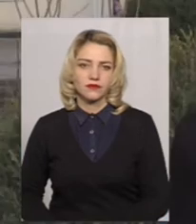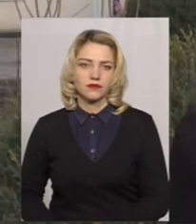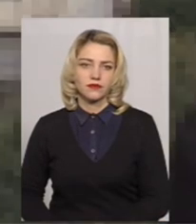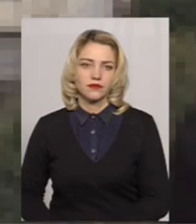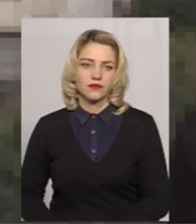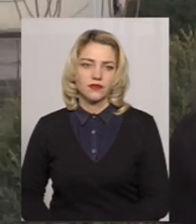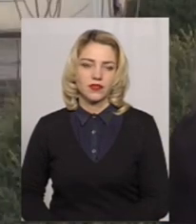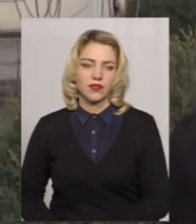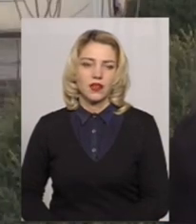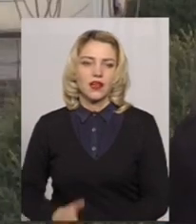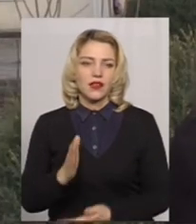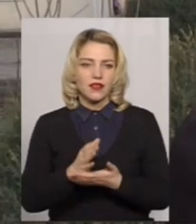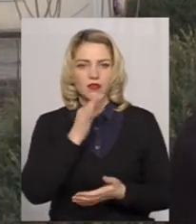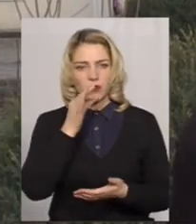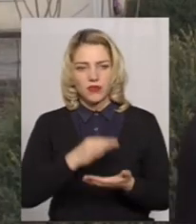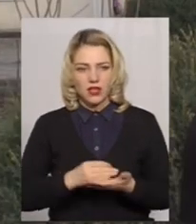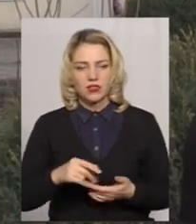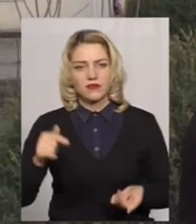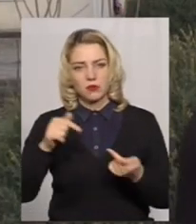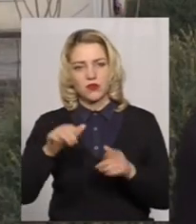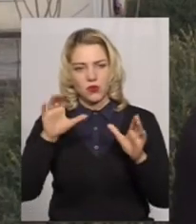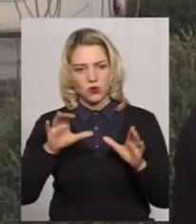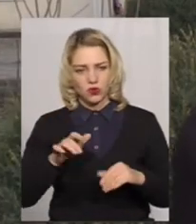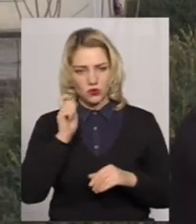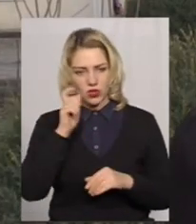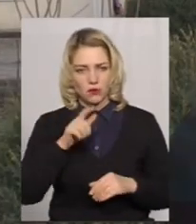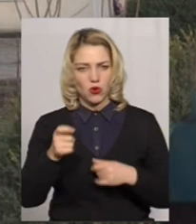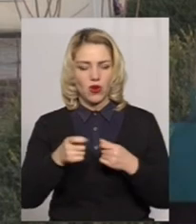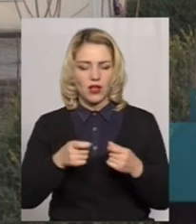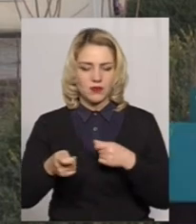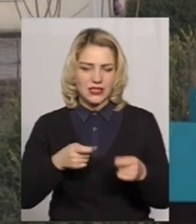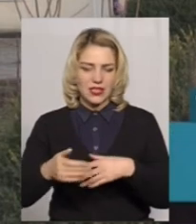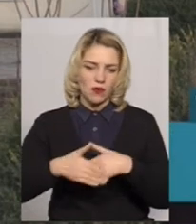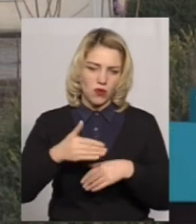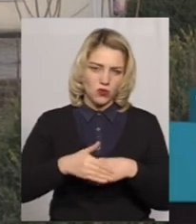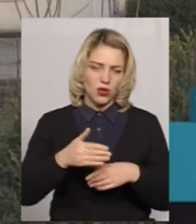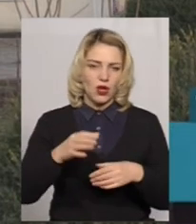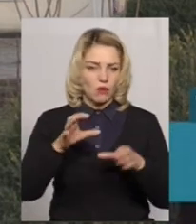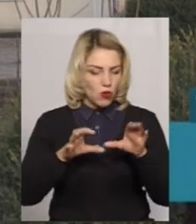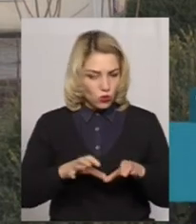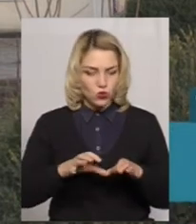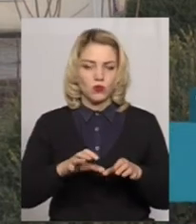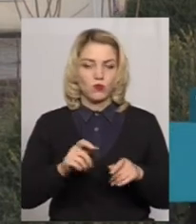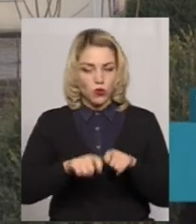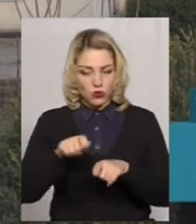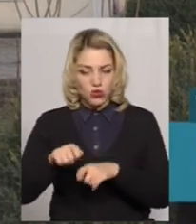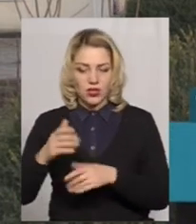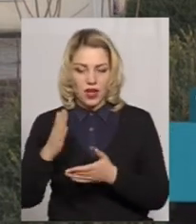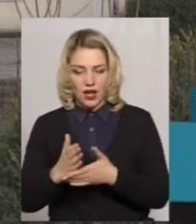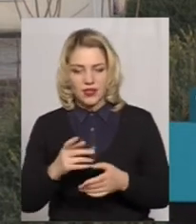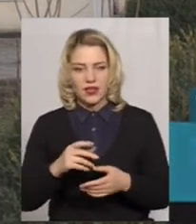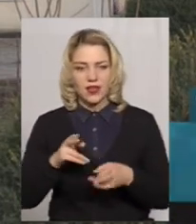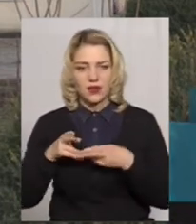Є відповідальність відповідно до Кодексу України про адміністративне правопорушення, є відповідальність відповідно до Кримінального кодексу. Стаття